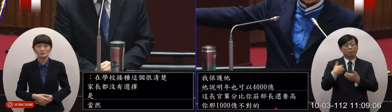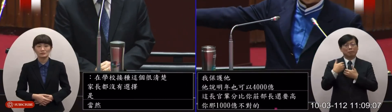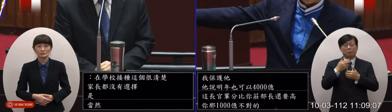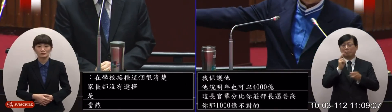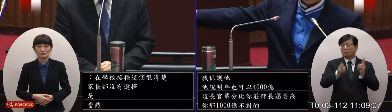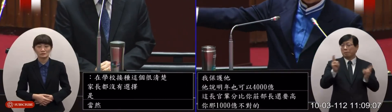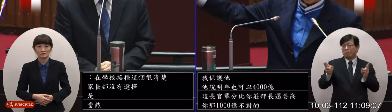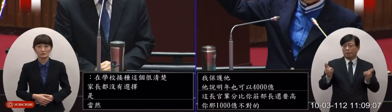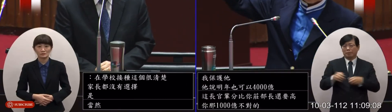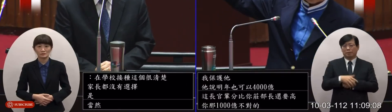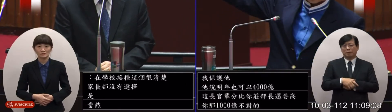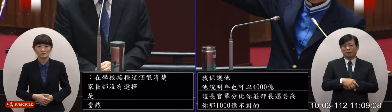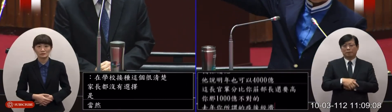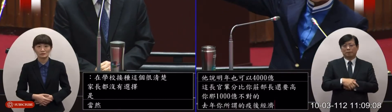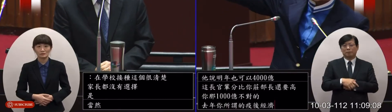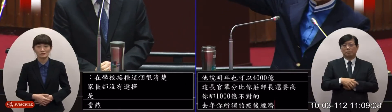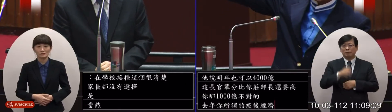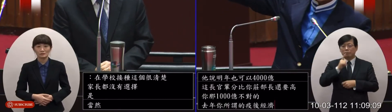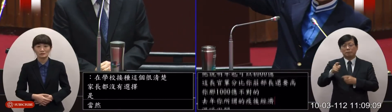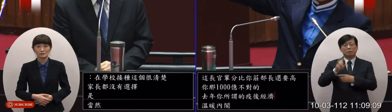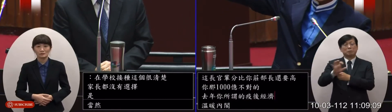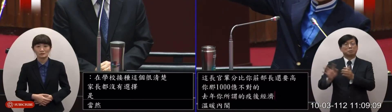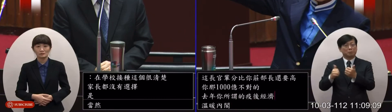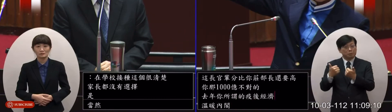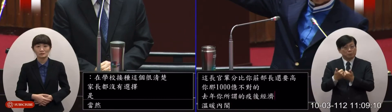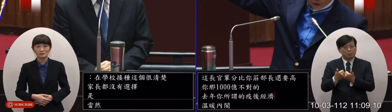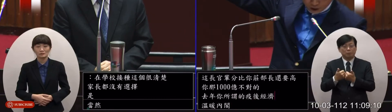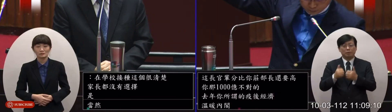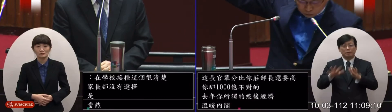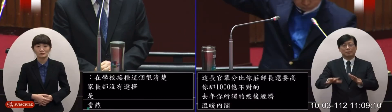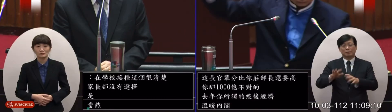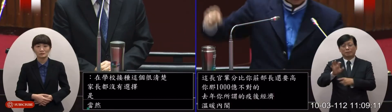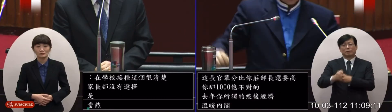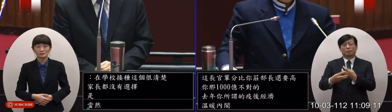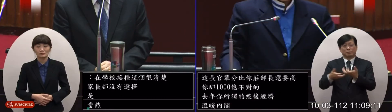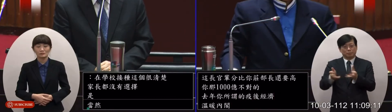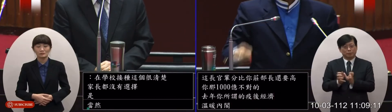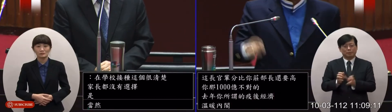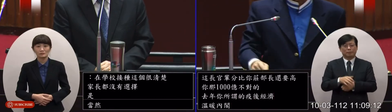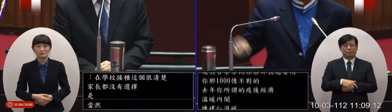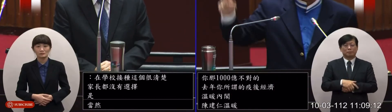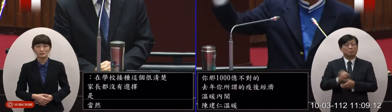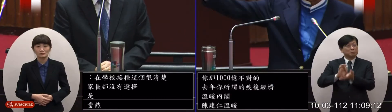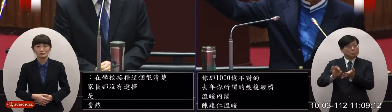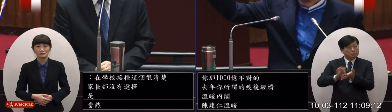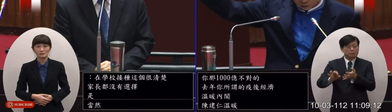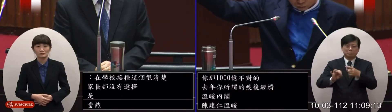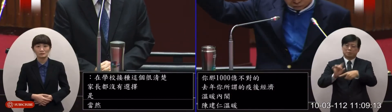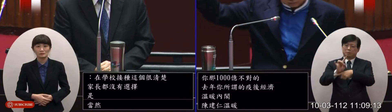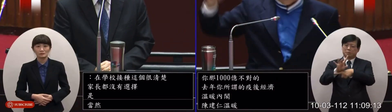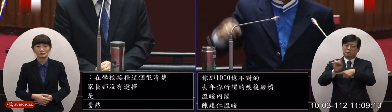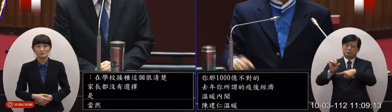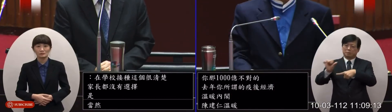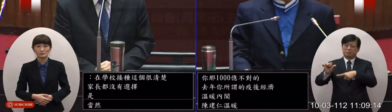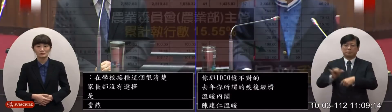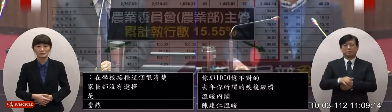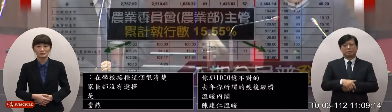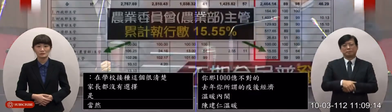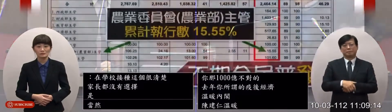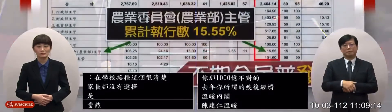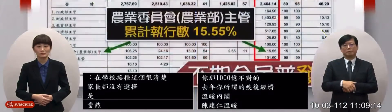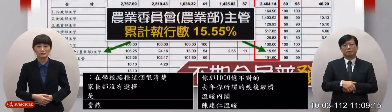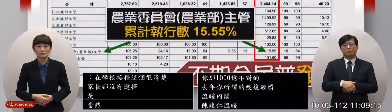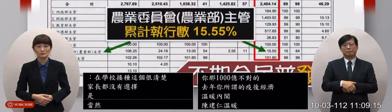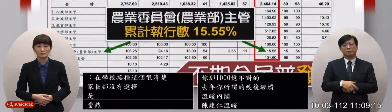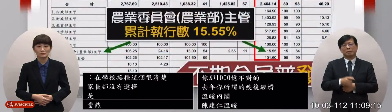部會執行最糟糕的叫農委會現在的農業部他執行的只有15.5%欸